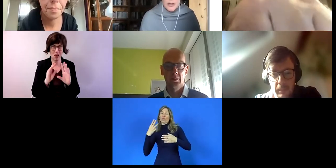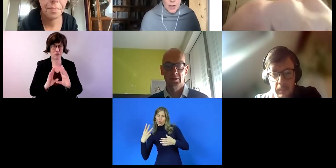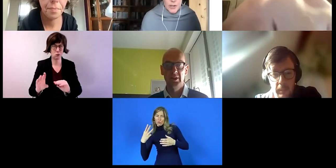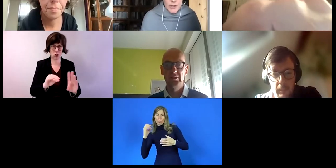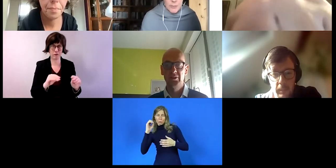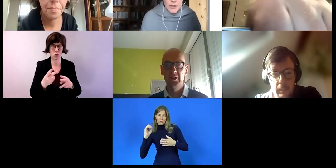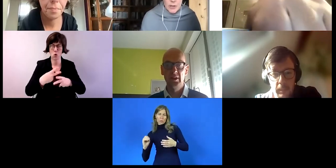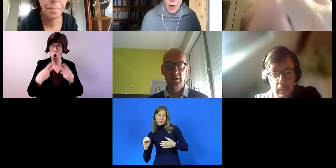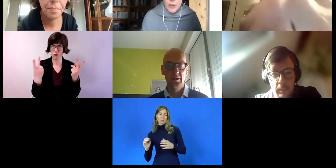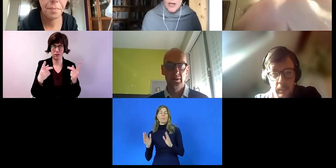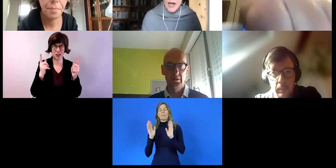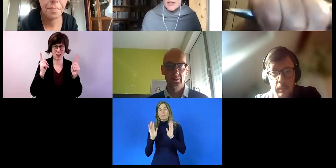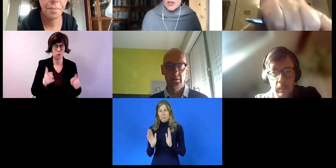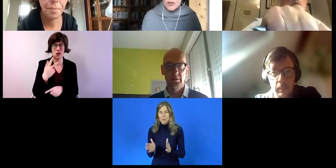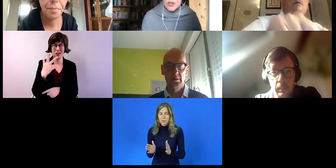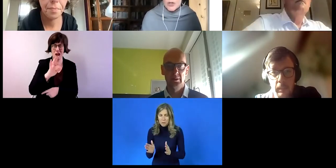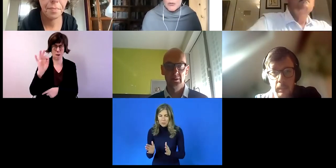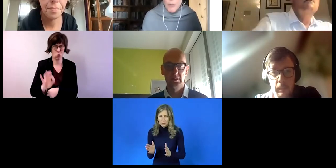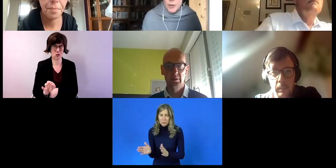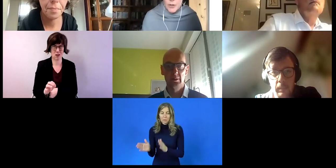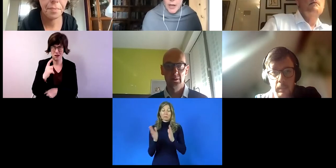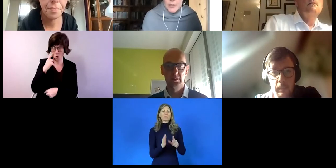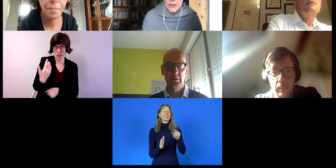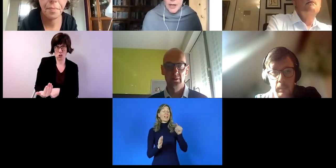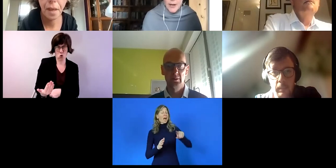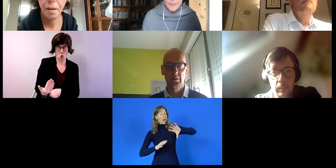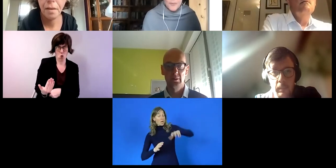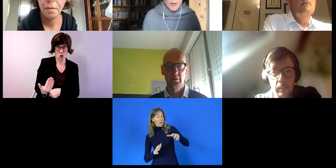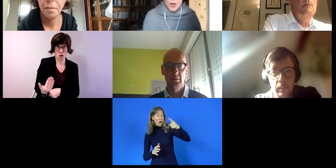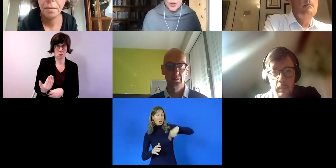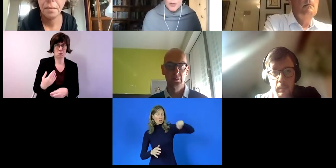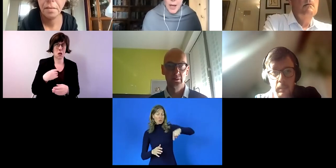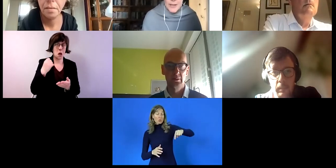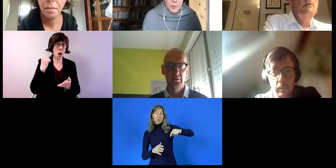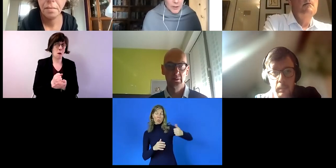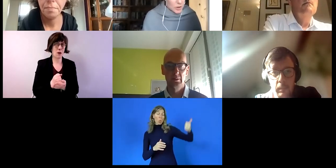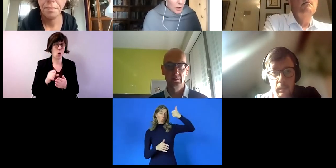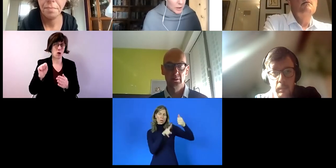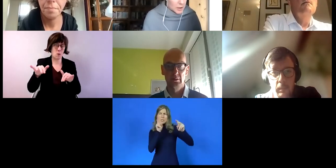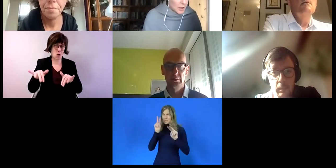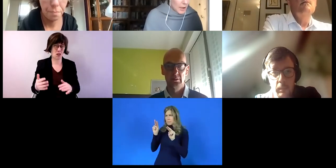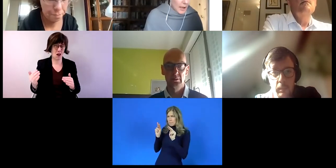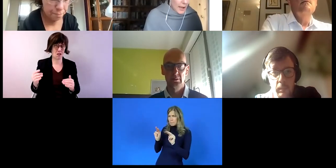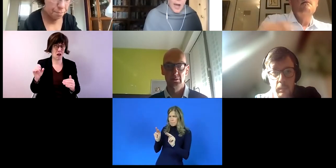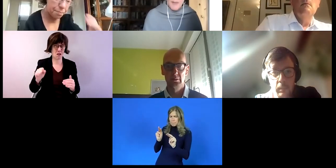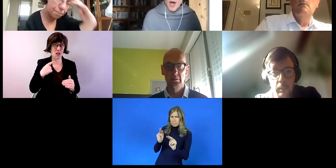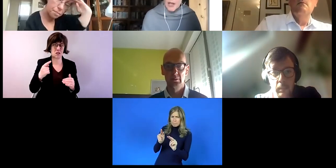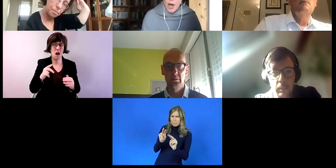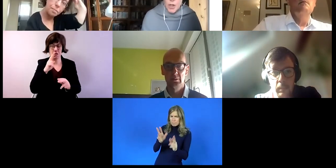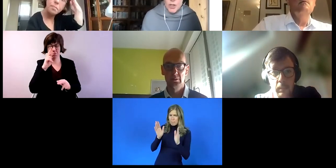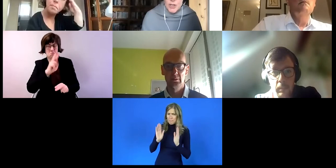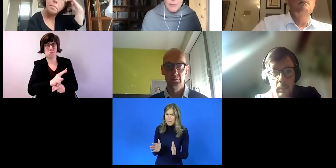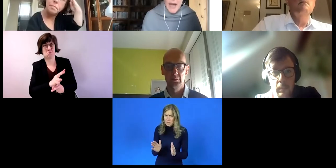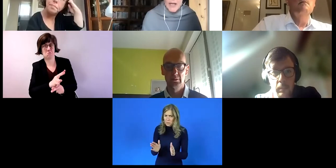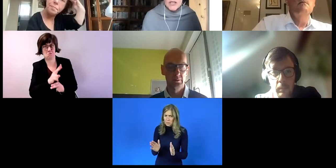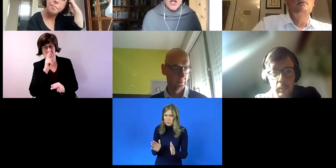öffentlichen Sektor ist diese Zahl im Augenblick. Und unsere Behörde hat die Möglichkeit, das Ganze zu überwachen, zu